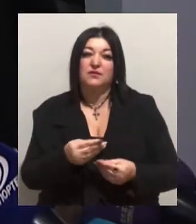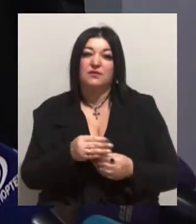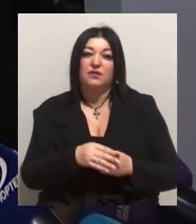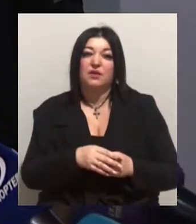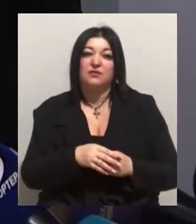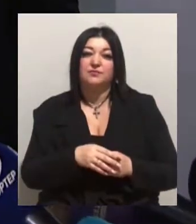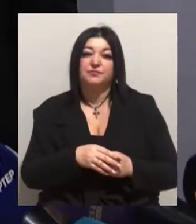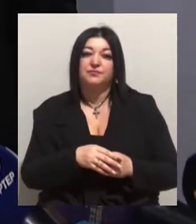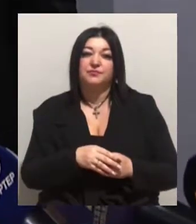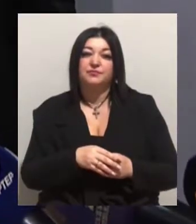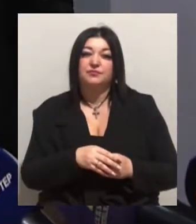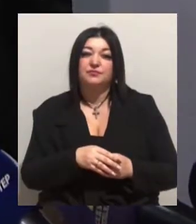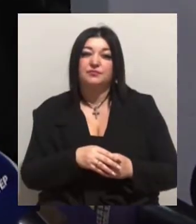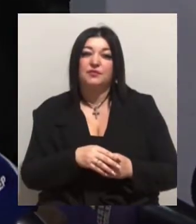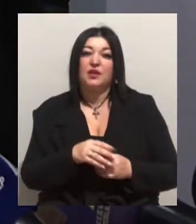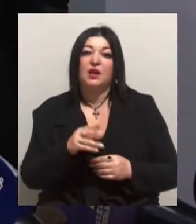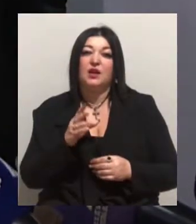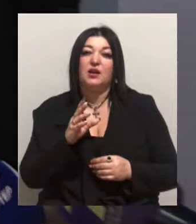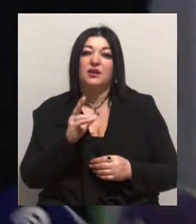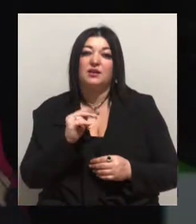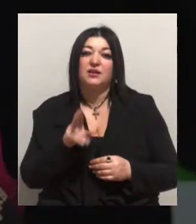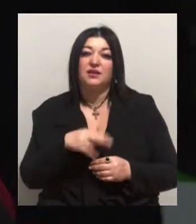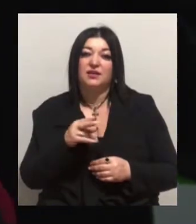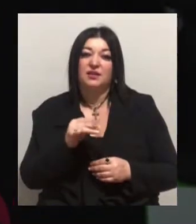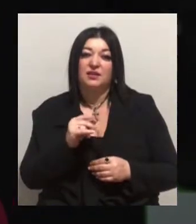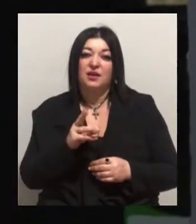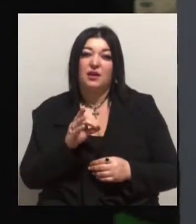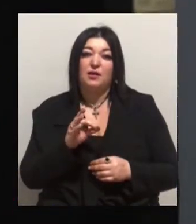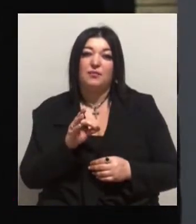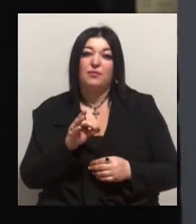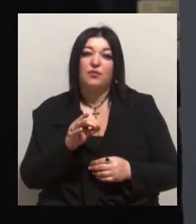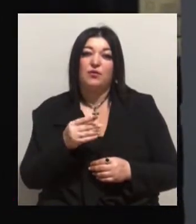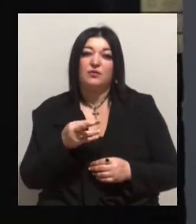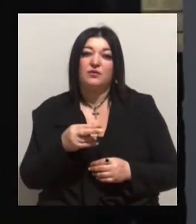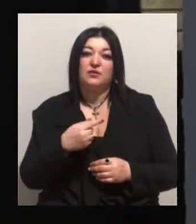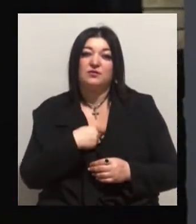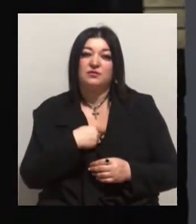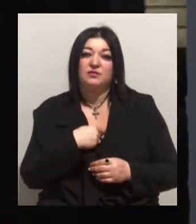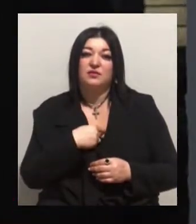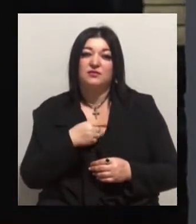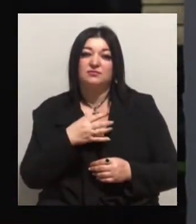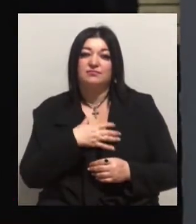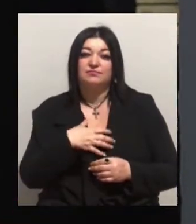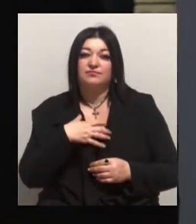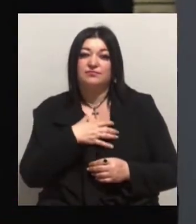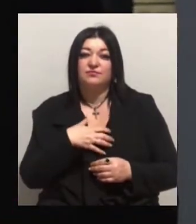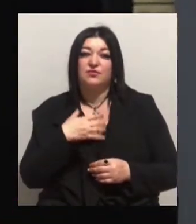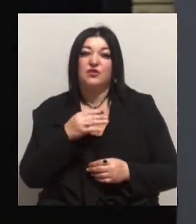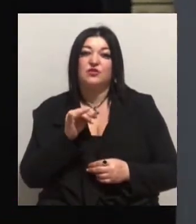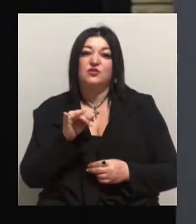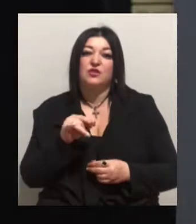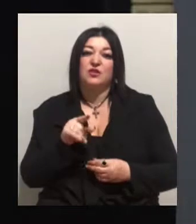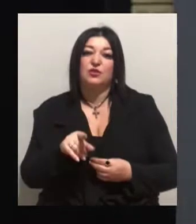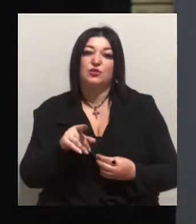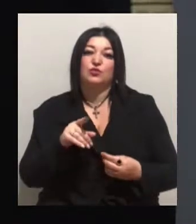Центральний совіт «Динамо» 12 мільйонів. На приобретення оборудування з обладміністрації були виділені средства, ми